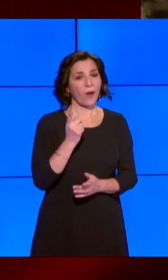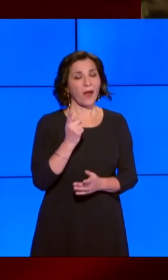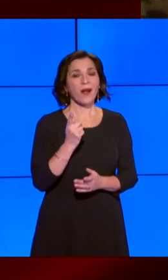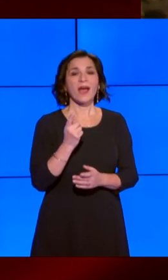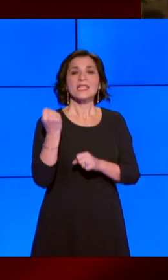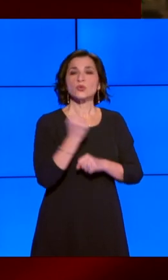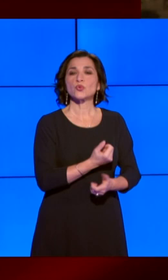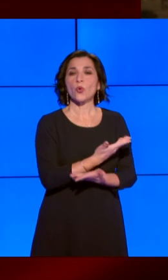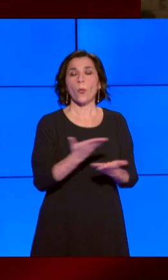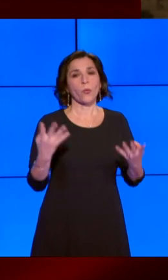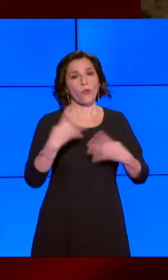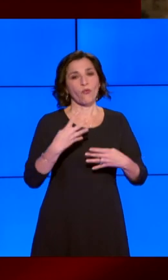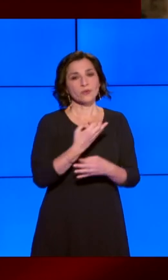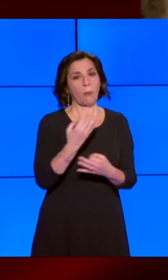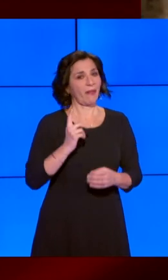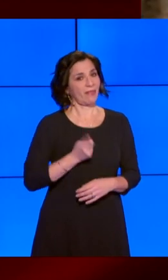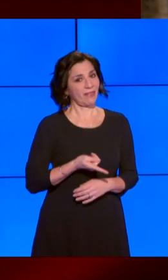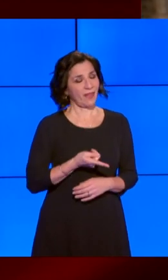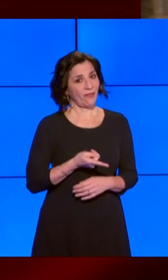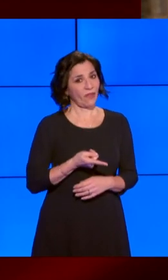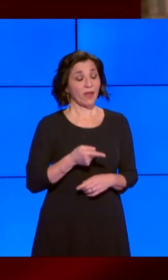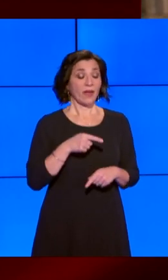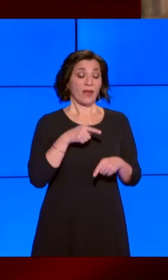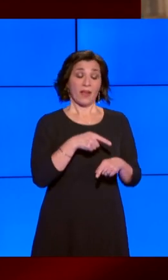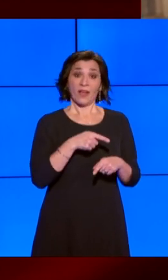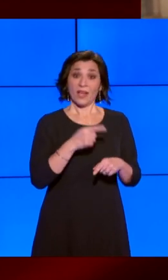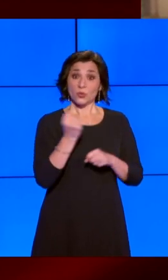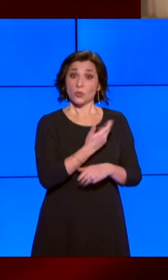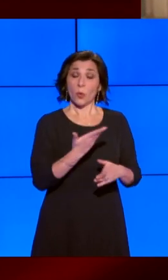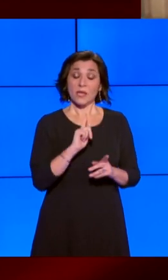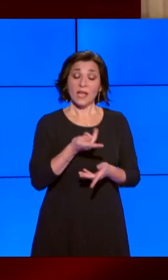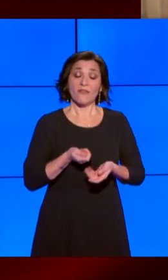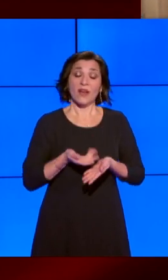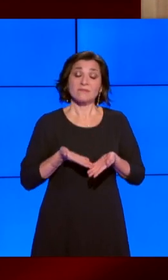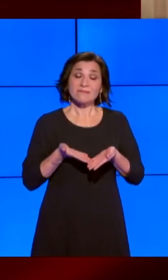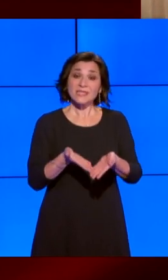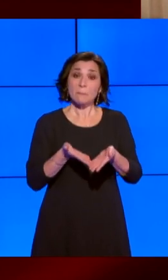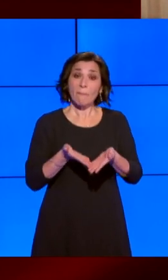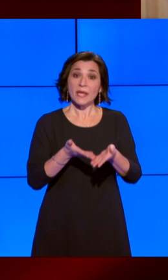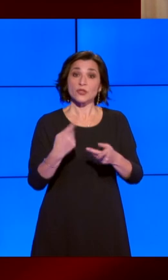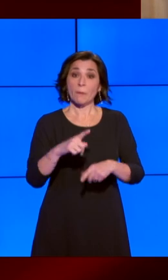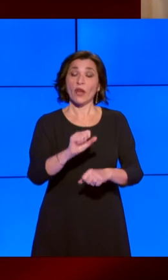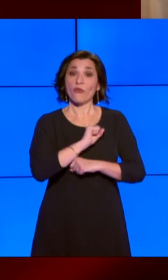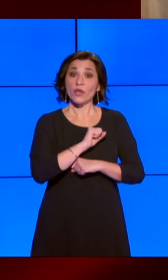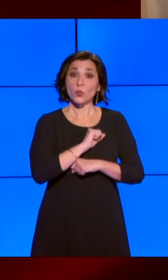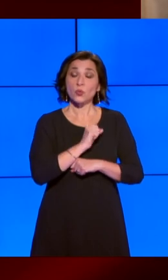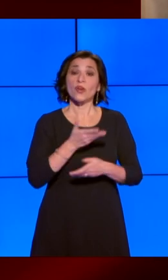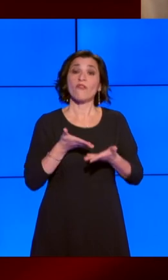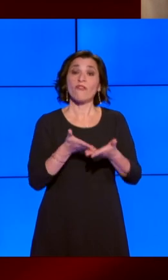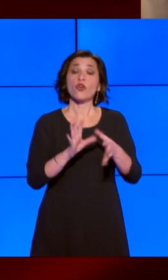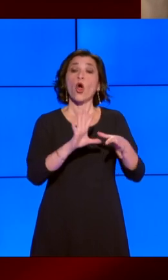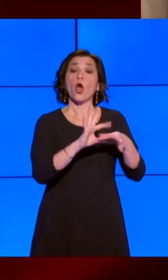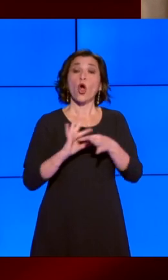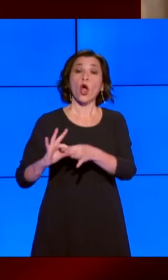che devono alimentarla favorendo coesione sociale. Questo è possibile, assicurando